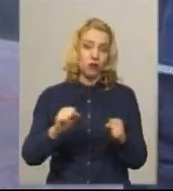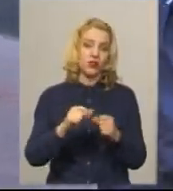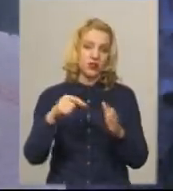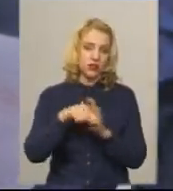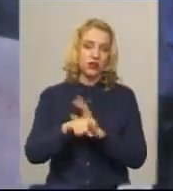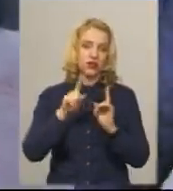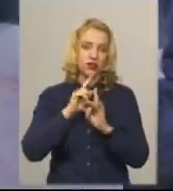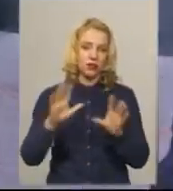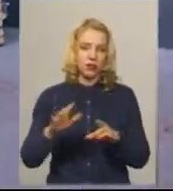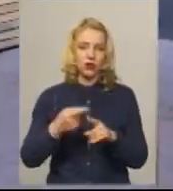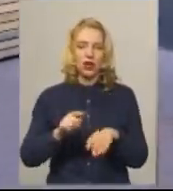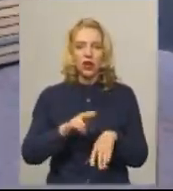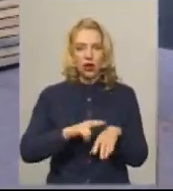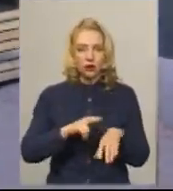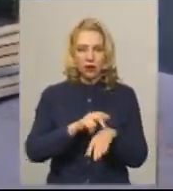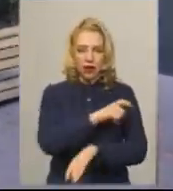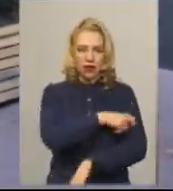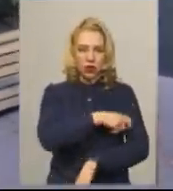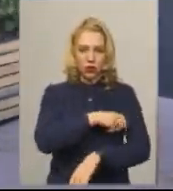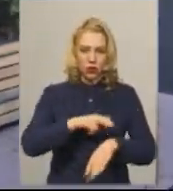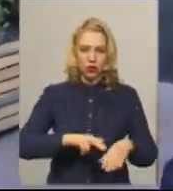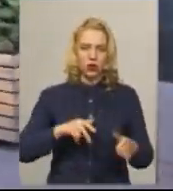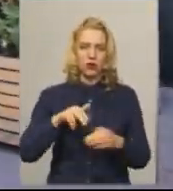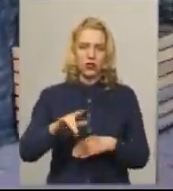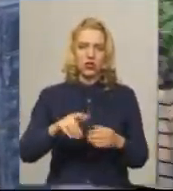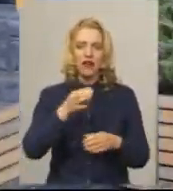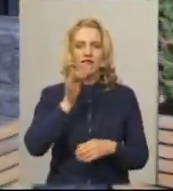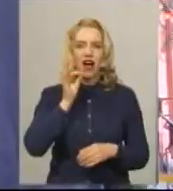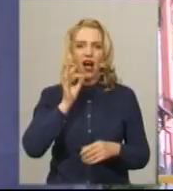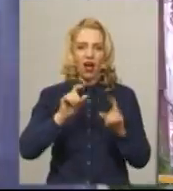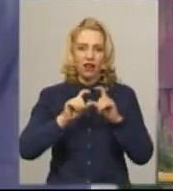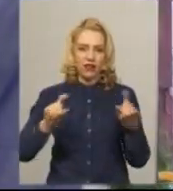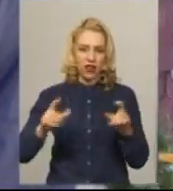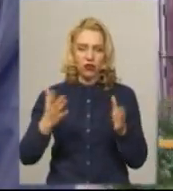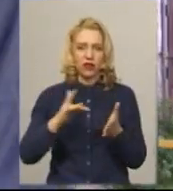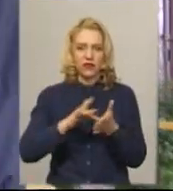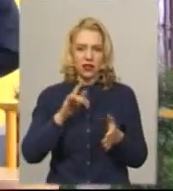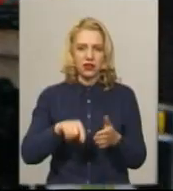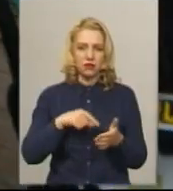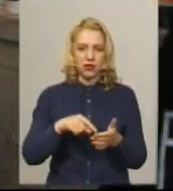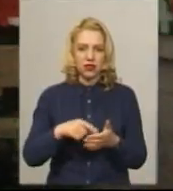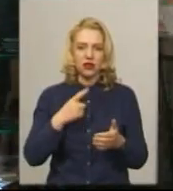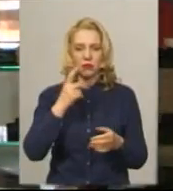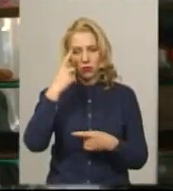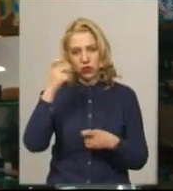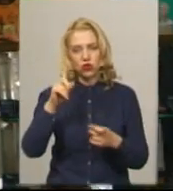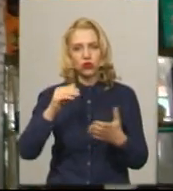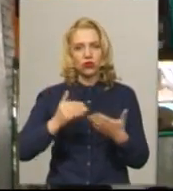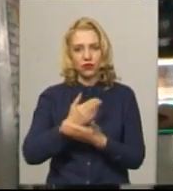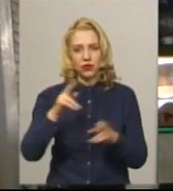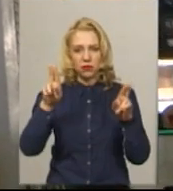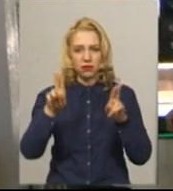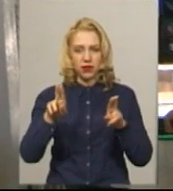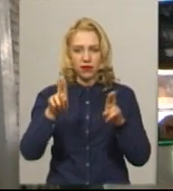патруль прийшов у кав'ярню, яка знаходиться у центрі міста. Попереджають, що у місті нові норми в роботі подібних закладів. Зв'язку з